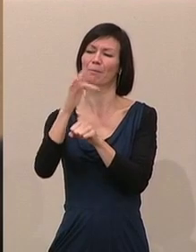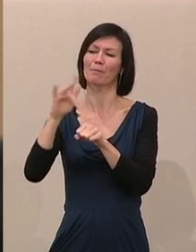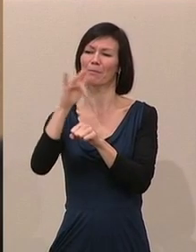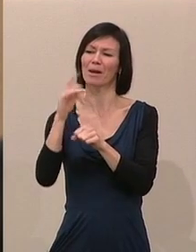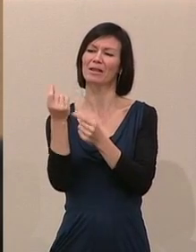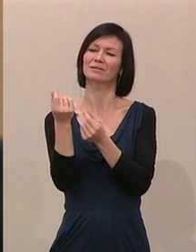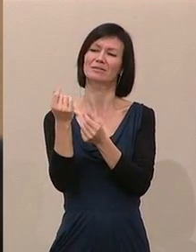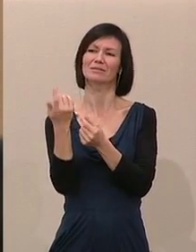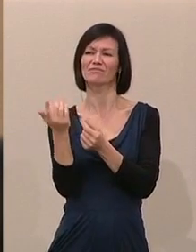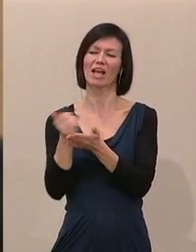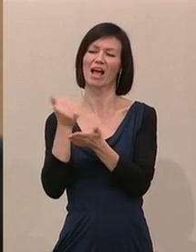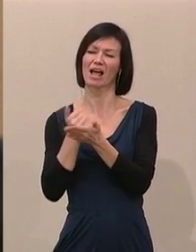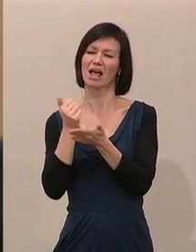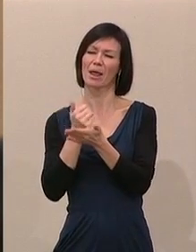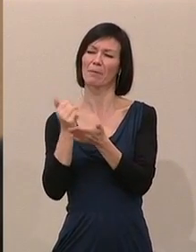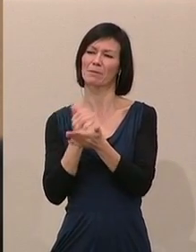Rosinenpickerei.